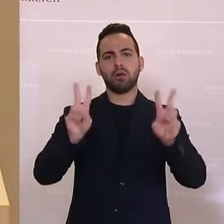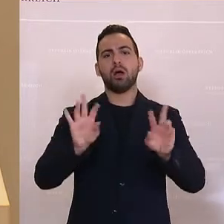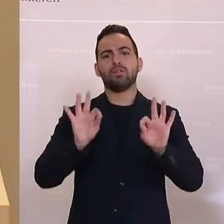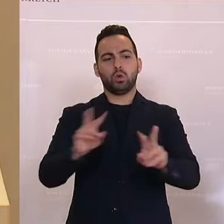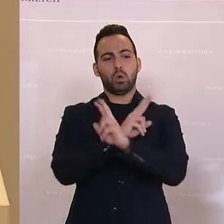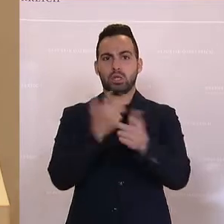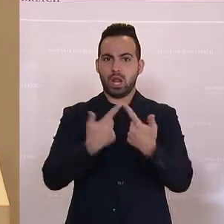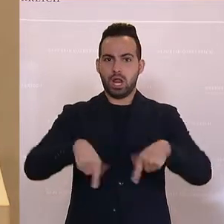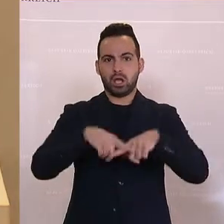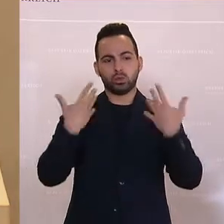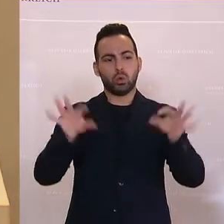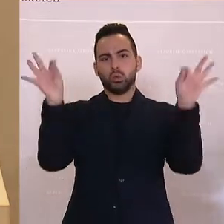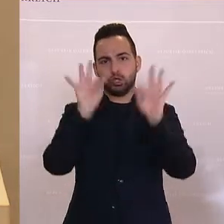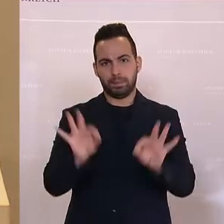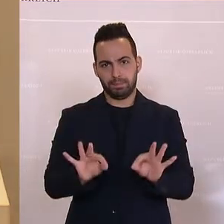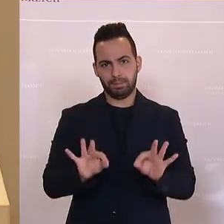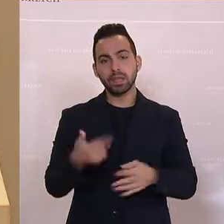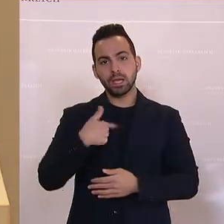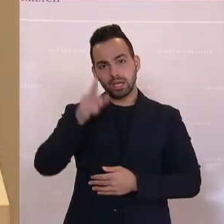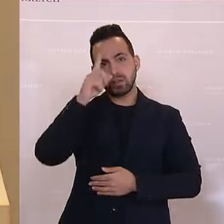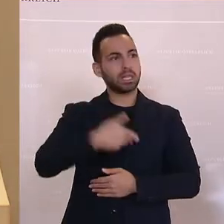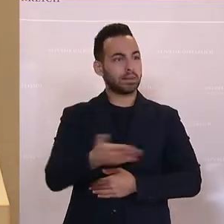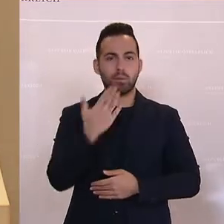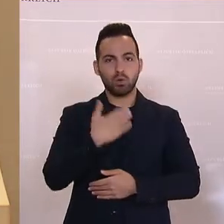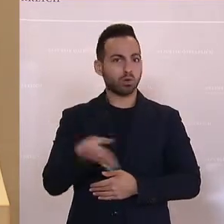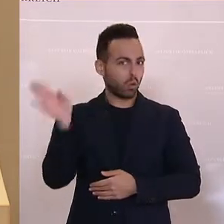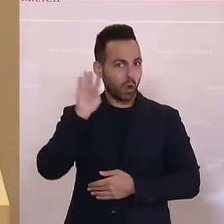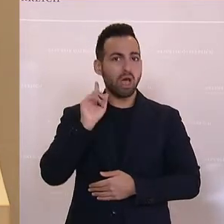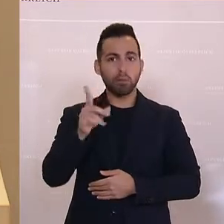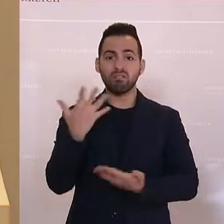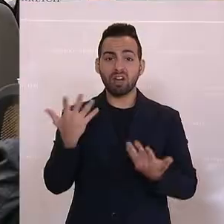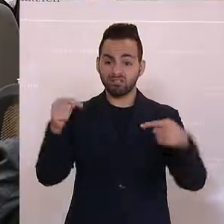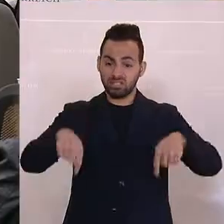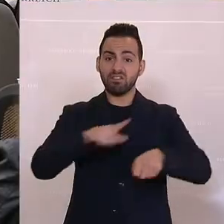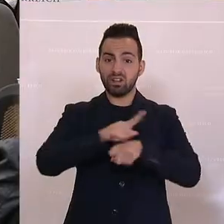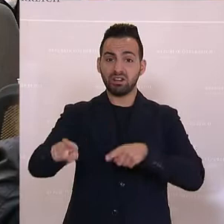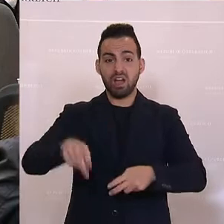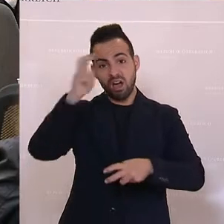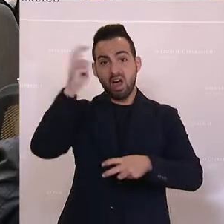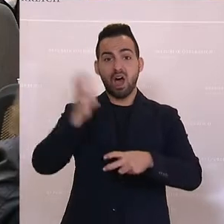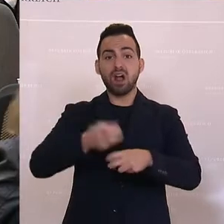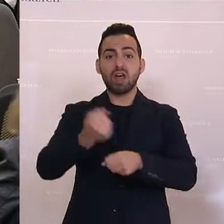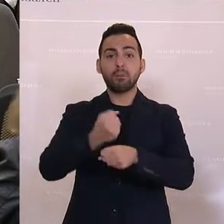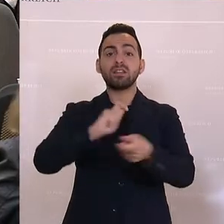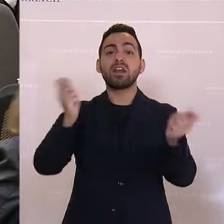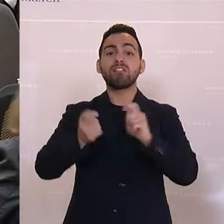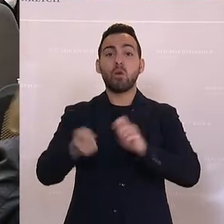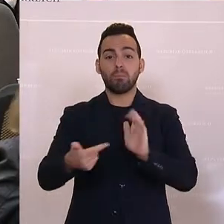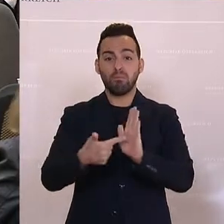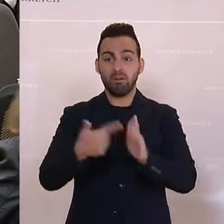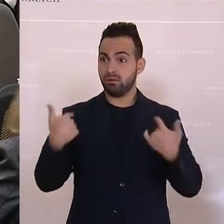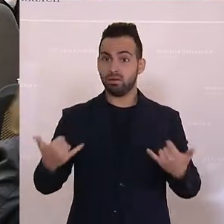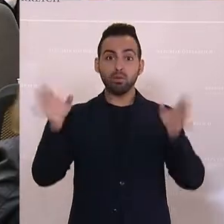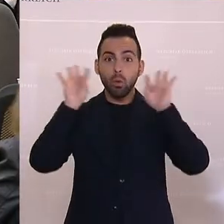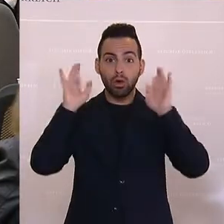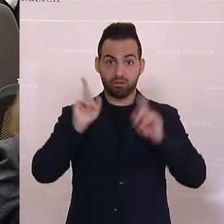Das kann es nicht sein. Und ich weiß, es will keiner mehr hören, aber was fehlt in diesem Land, ist das harte Arbeiten an den Reformen. Da hören wir